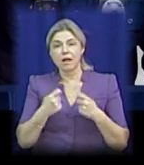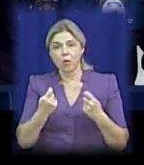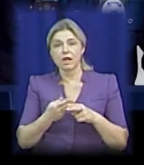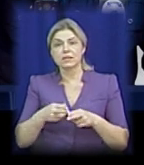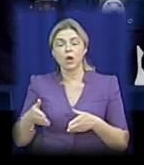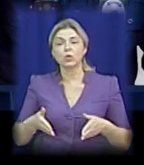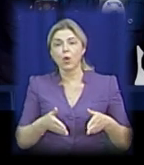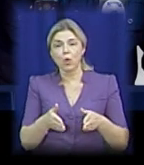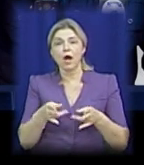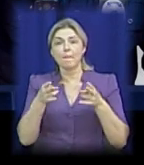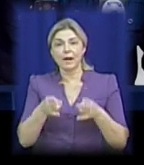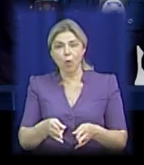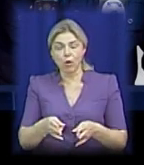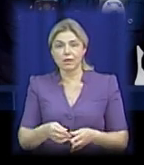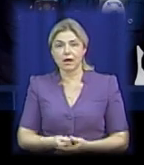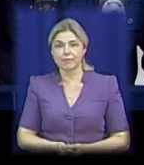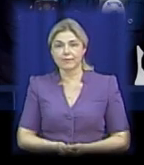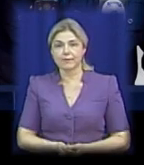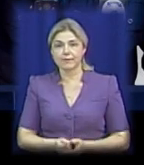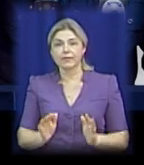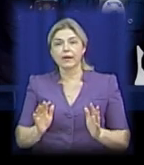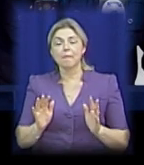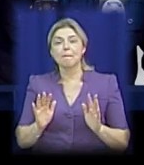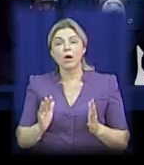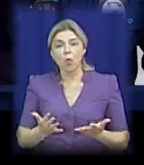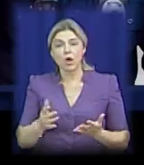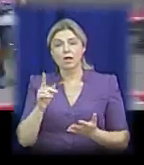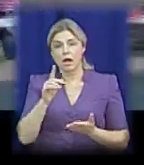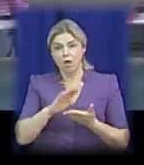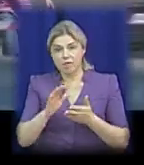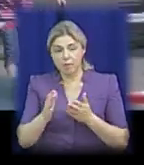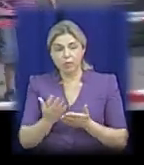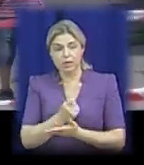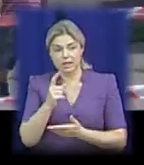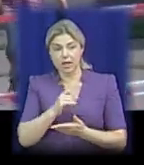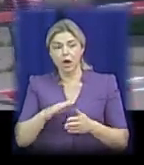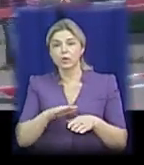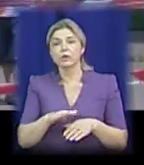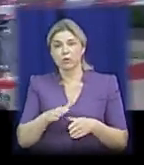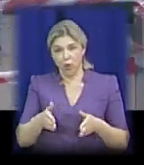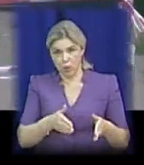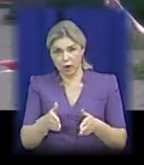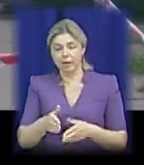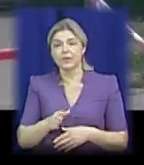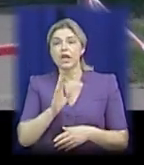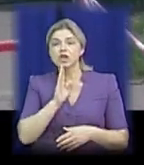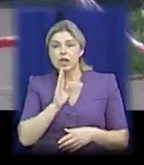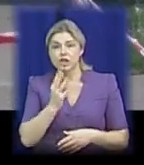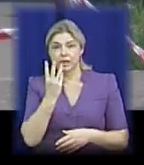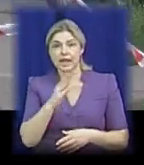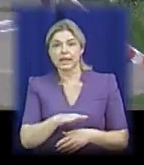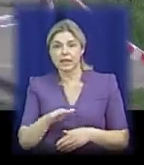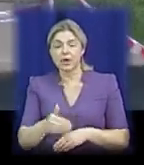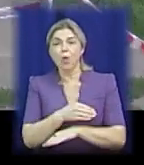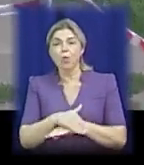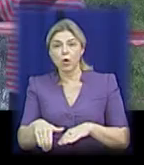-транспортна пригода, яка відбулася за дорожніх умов». Олена Сегеда – мати трьох дітей. Живе у будинку на Морехідній.